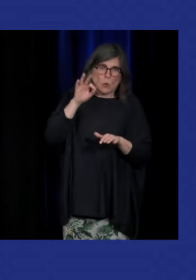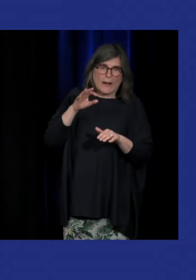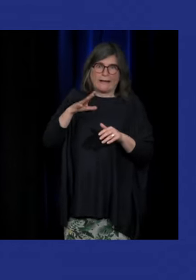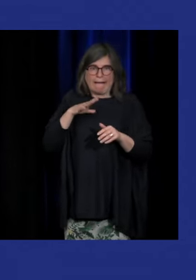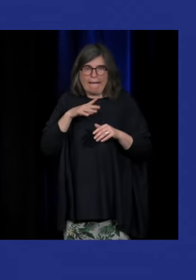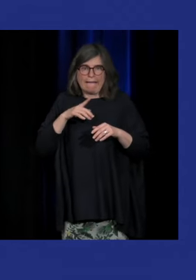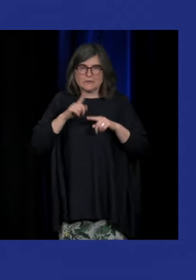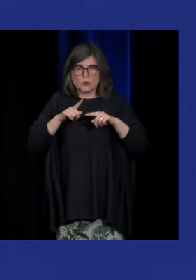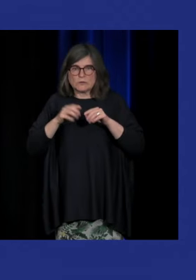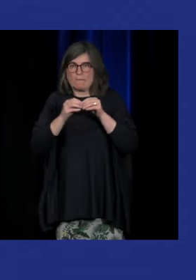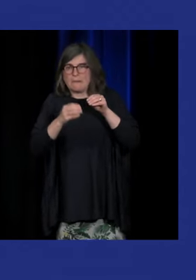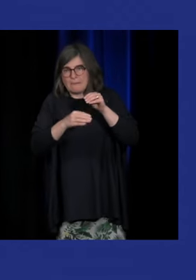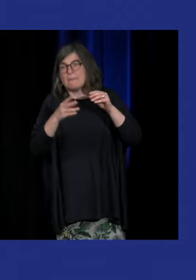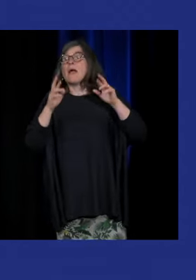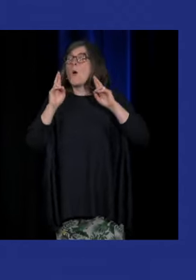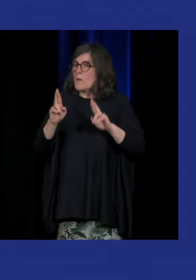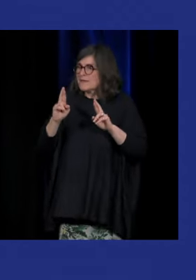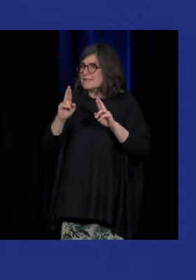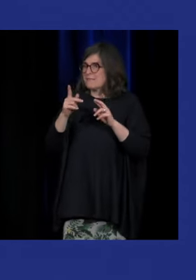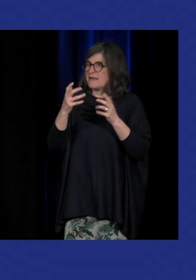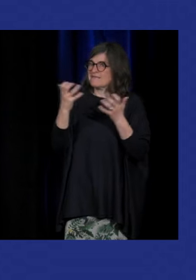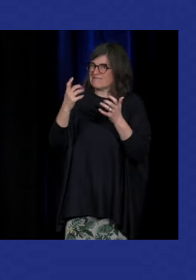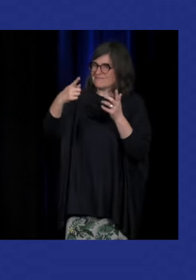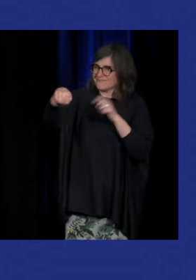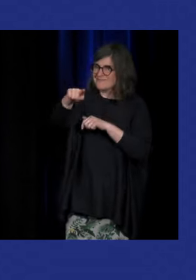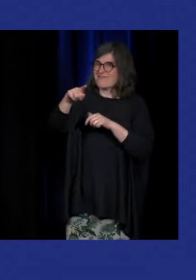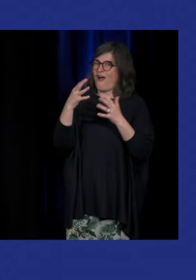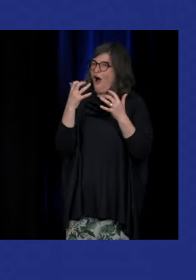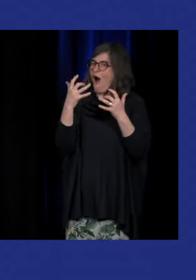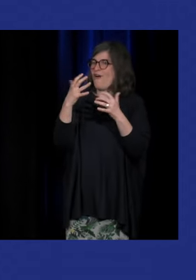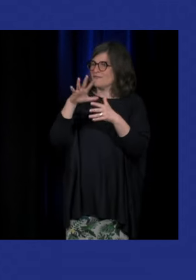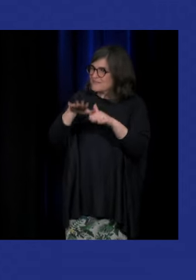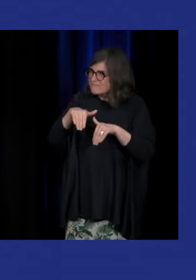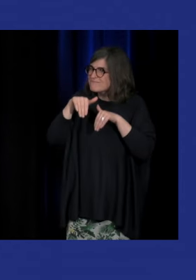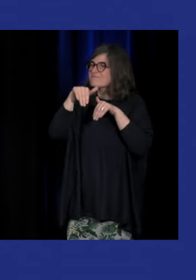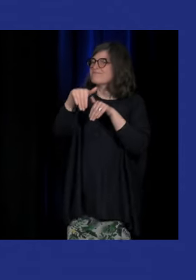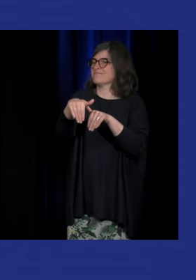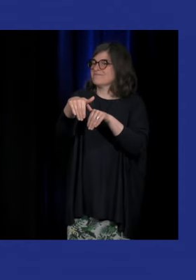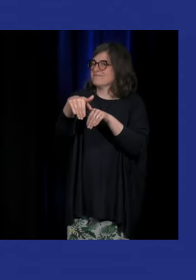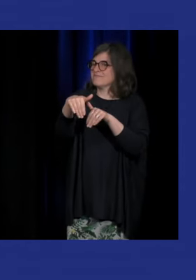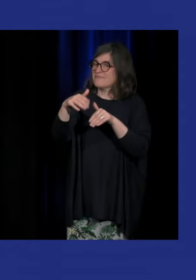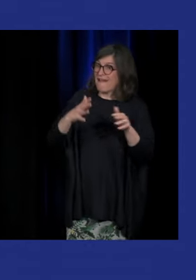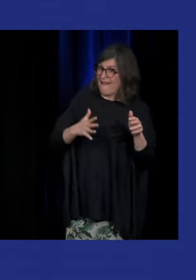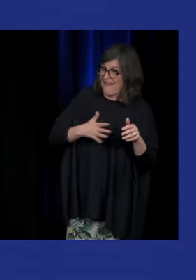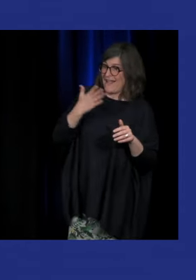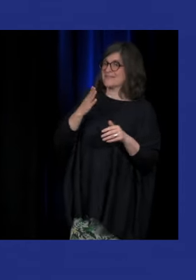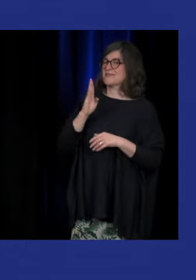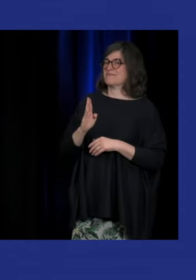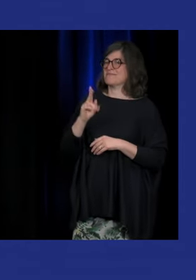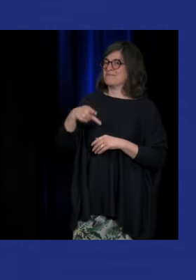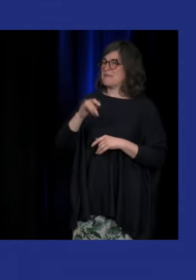et on espère que vous aurez le souhait d'approfondir notamment avec les outils que propose la bibliothèque